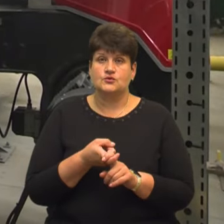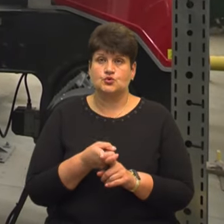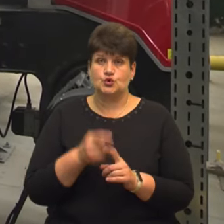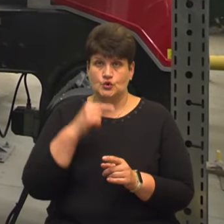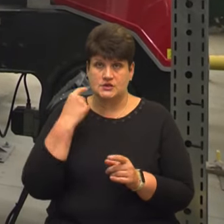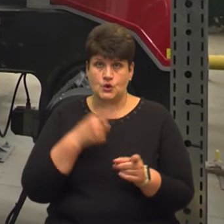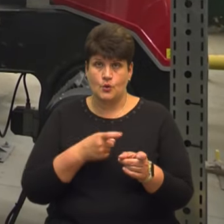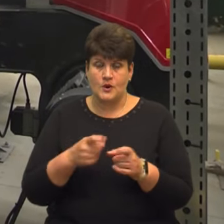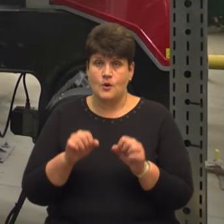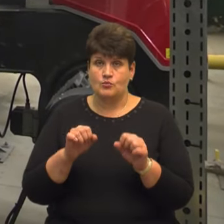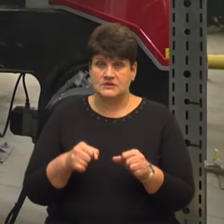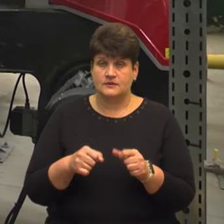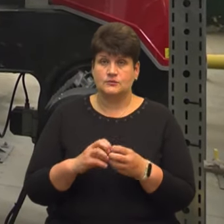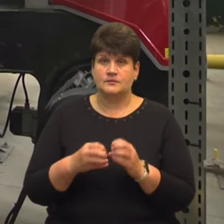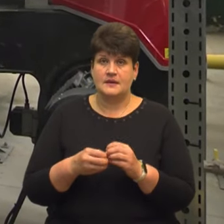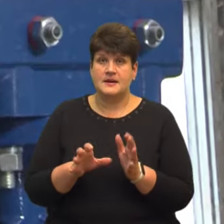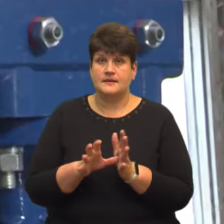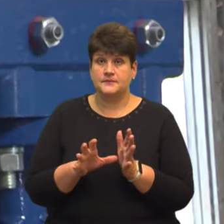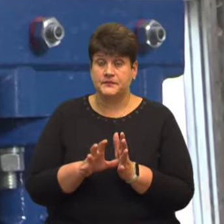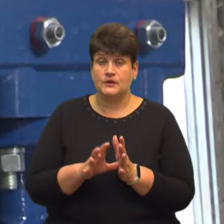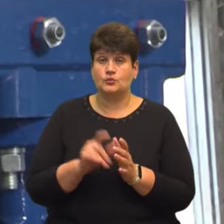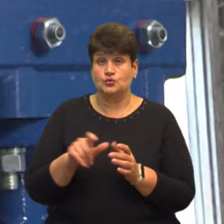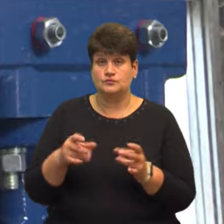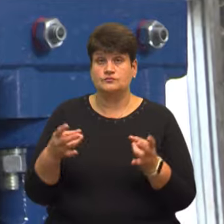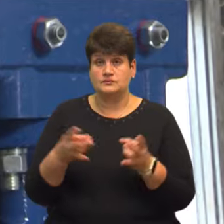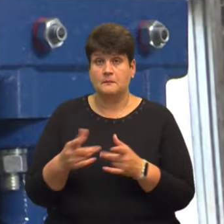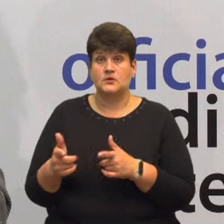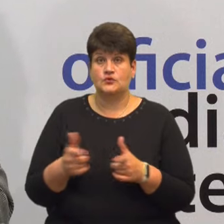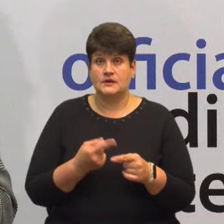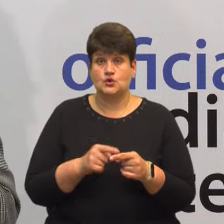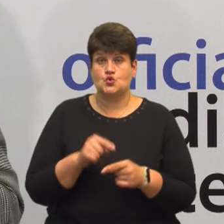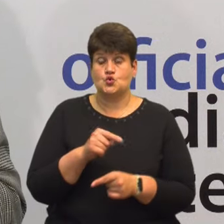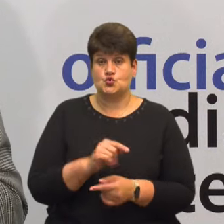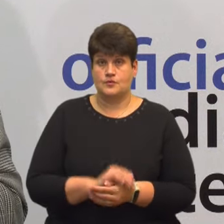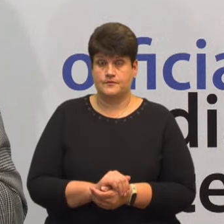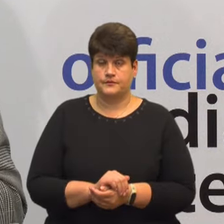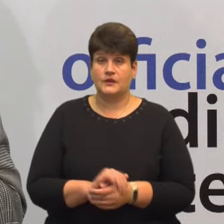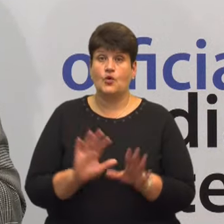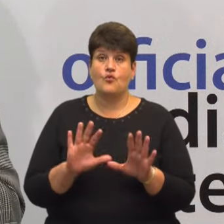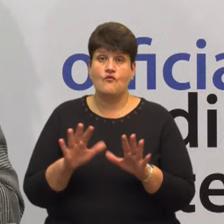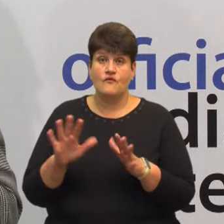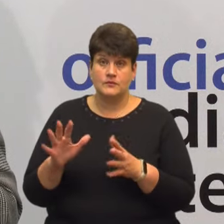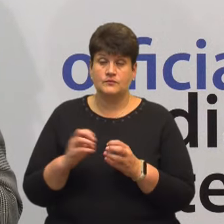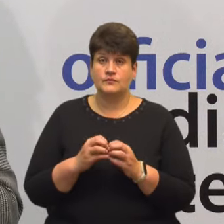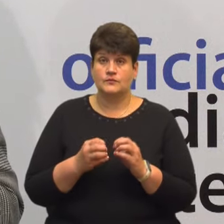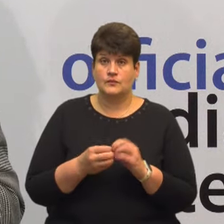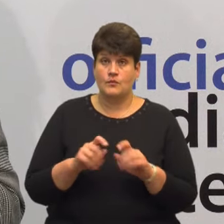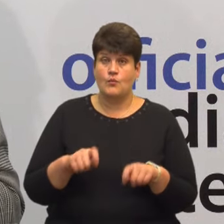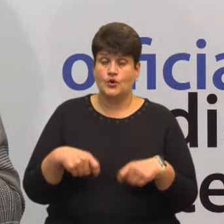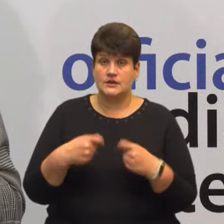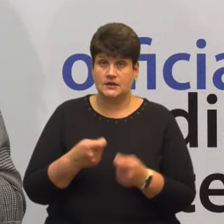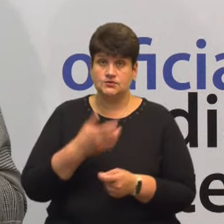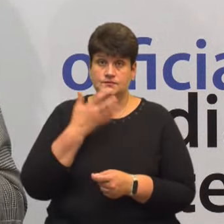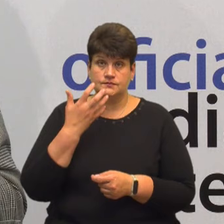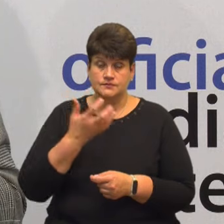можливі перебої з енергопостачанням. Тож жителям області варто підготуватися до цього. У випадку перебоїв подачі теплоносія